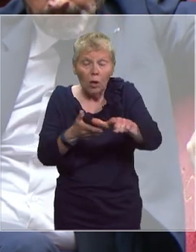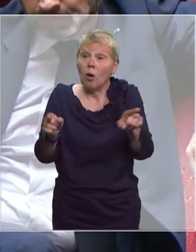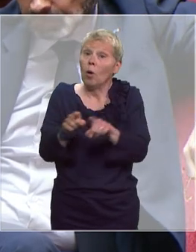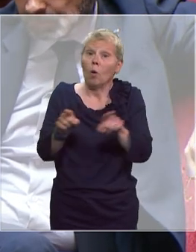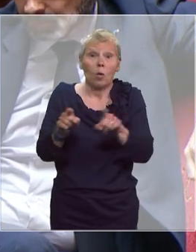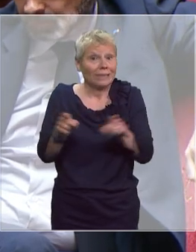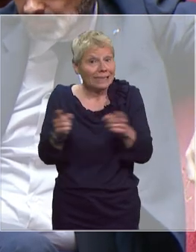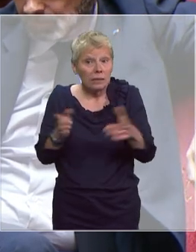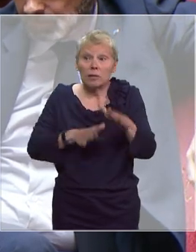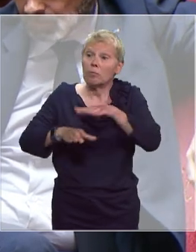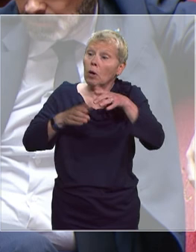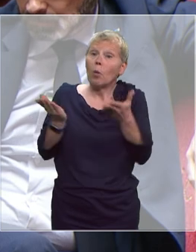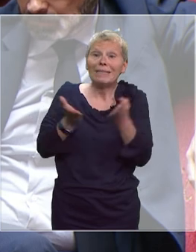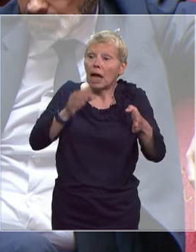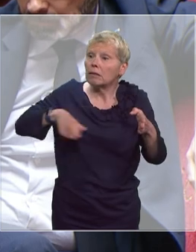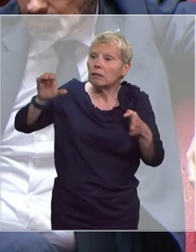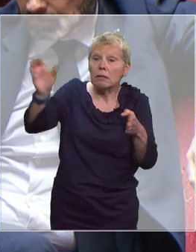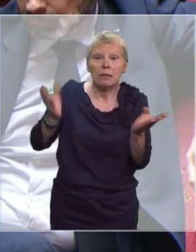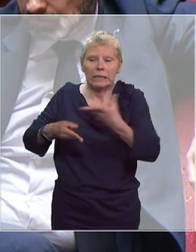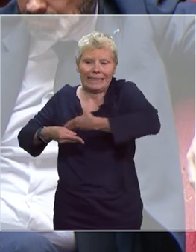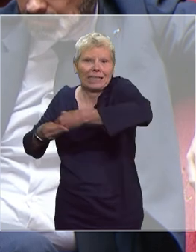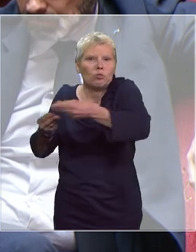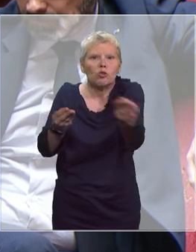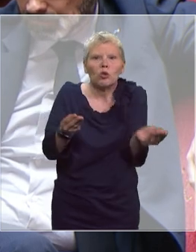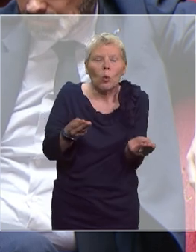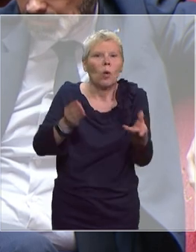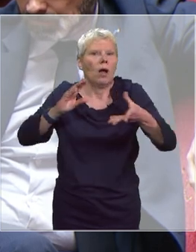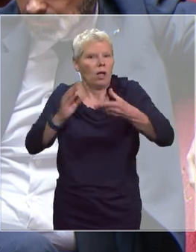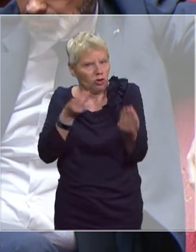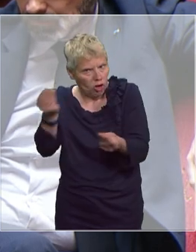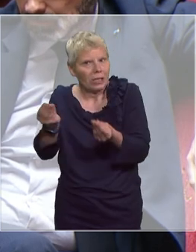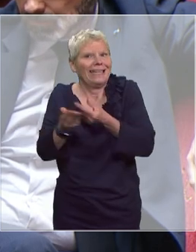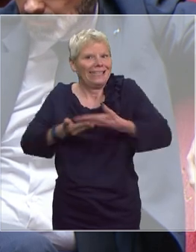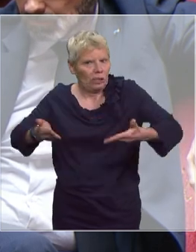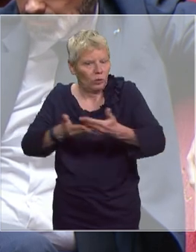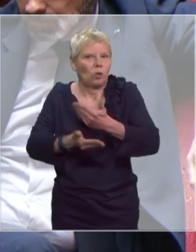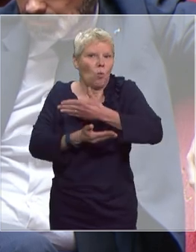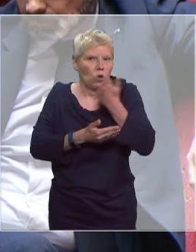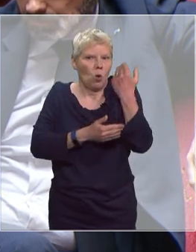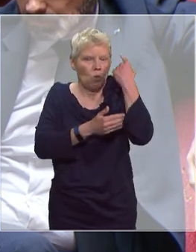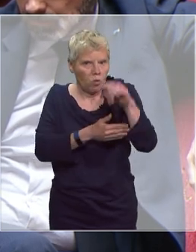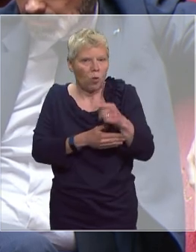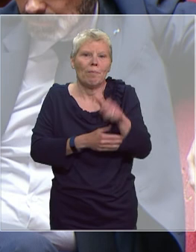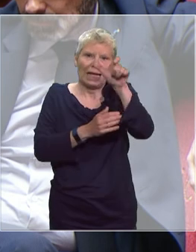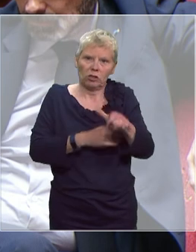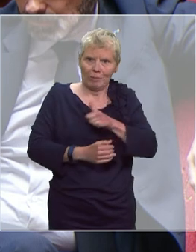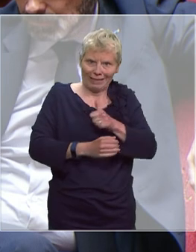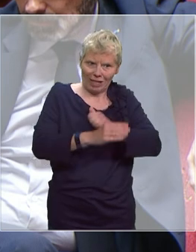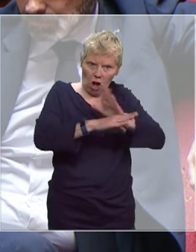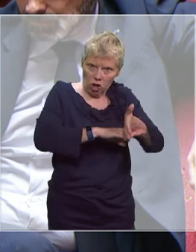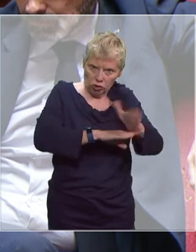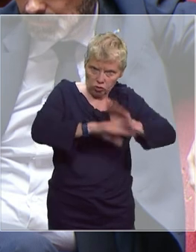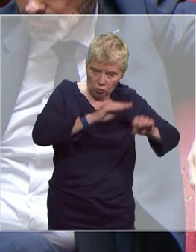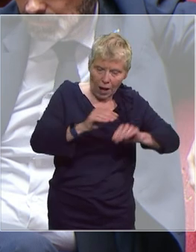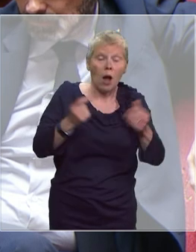des groupements hospitaliers de territoire a permis d'améliorer considérablement la situation pour les EHPAD et les aides à domicile et le soutien précieux des départements